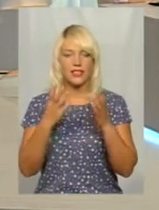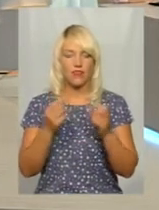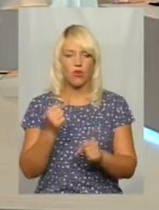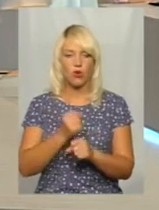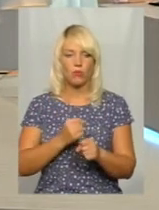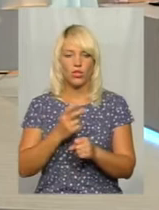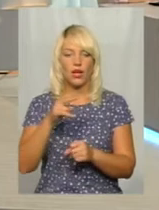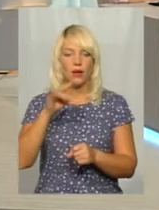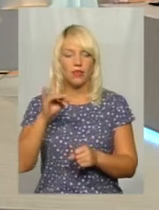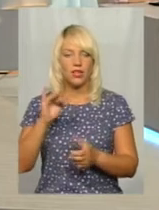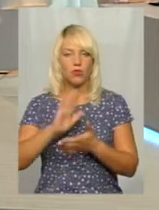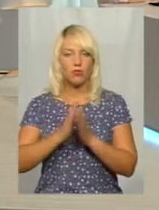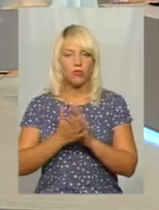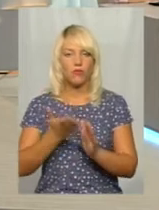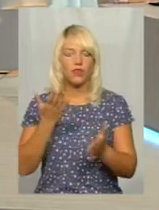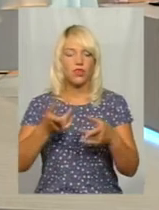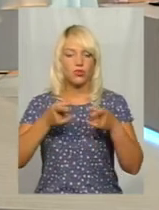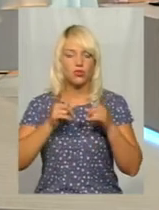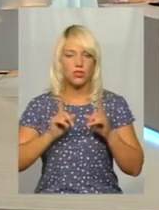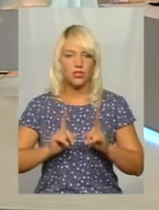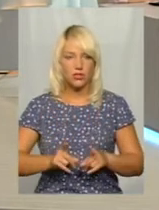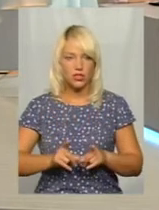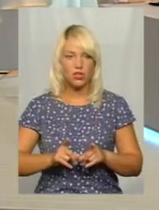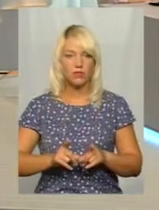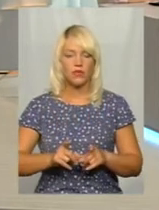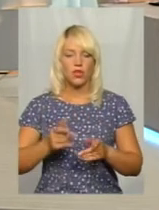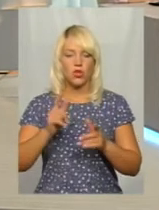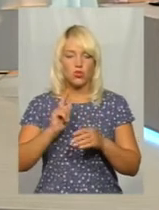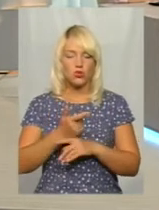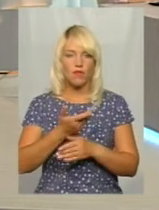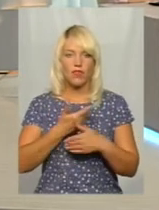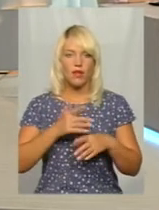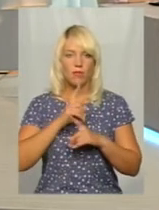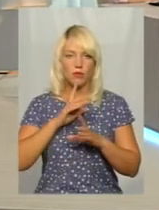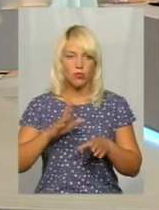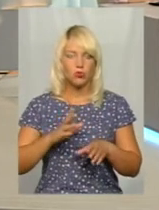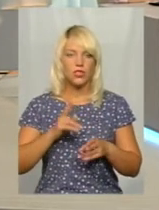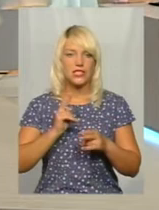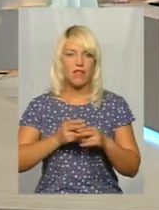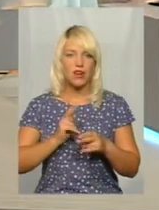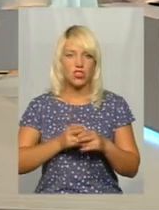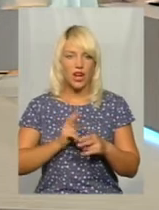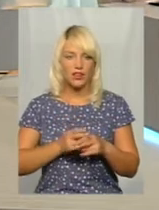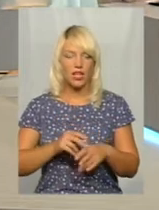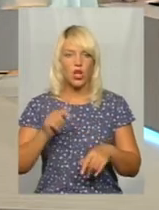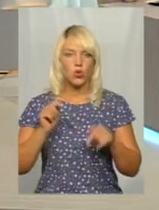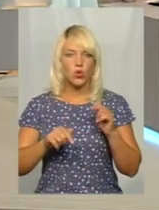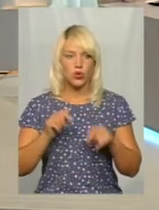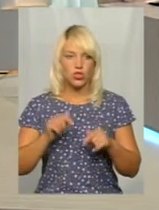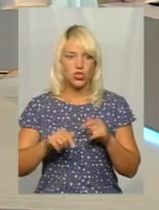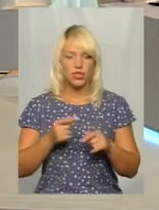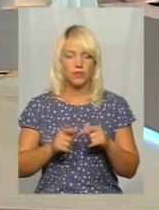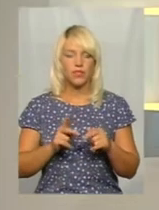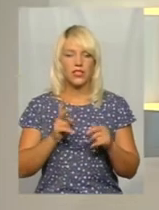умові, якщо дійсно знов нам не будуть заважати дощі. А 77%